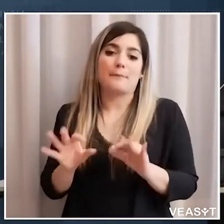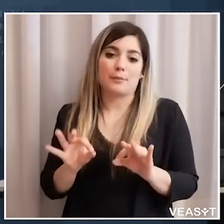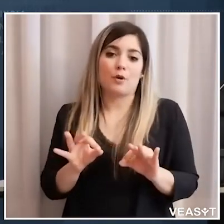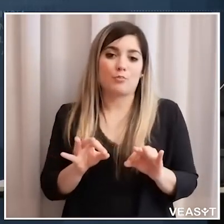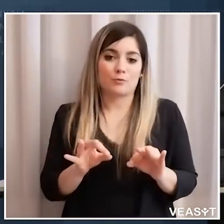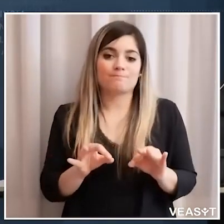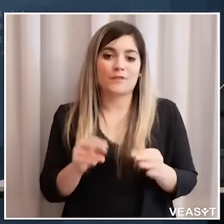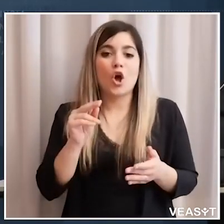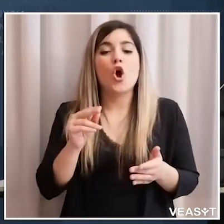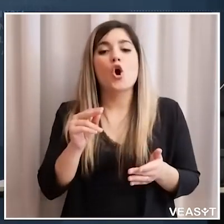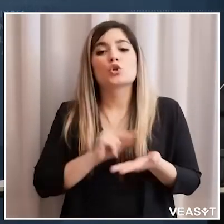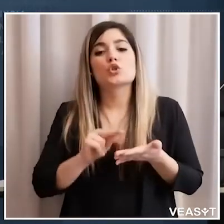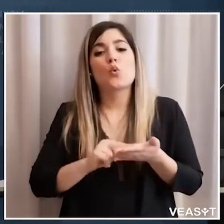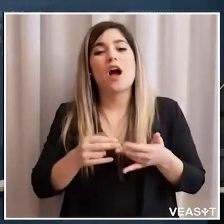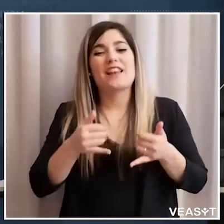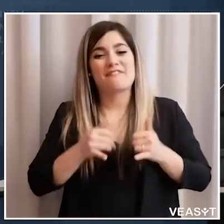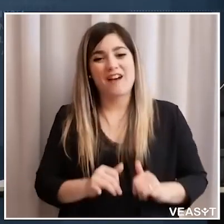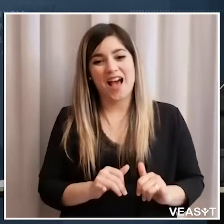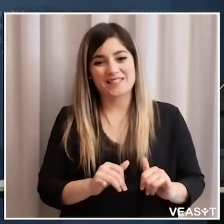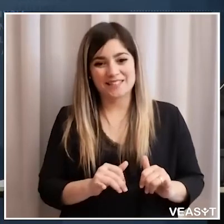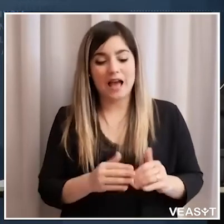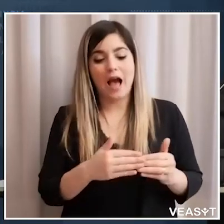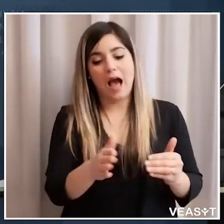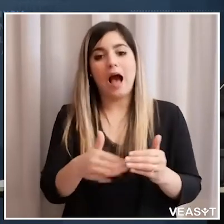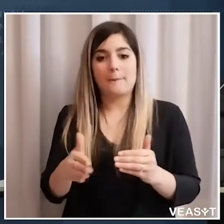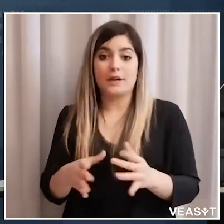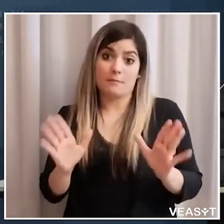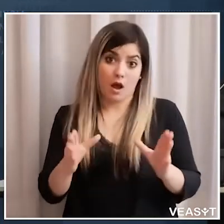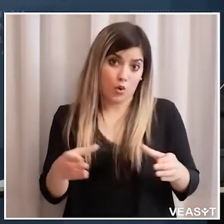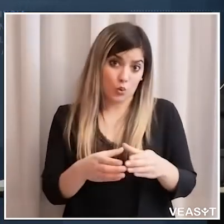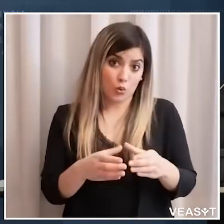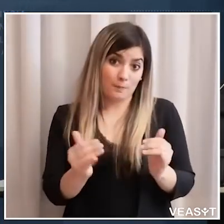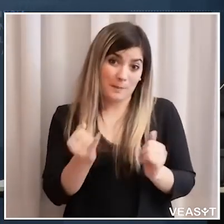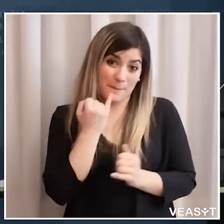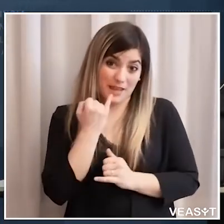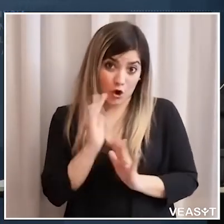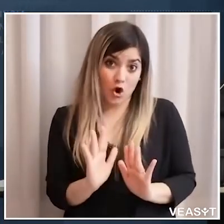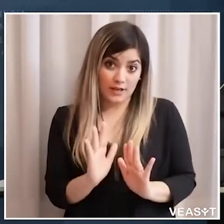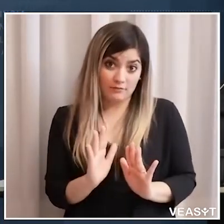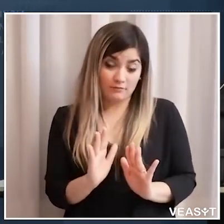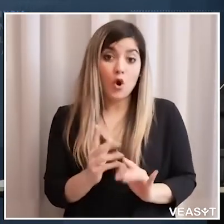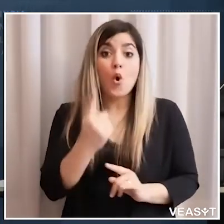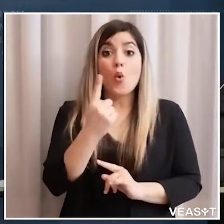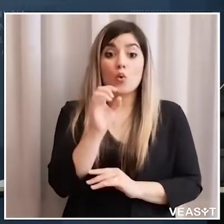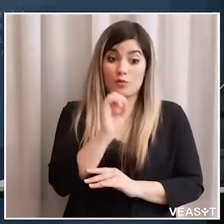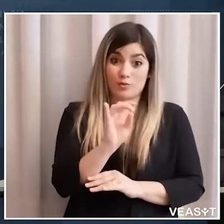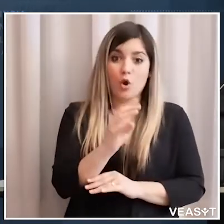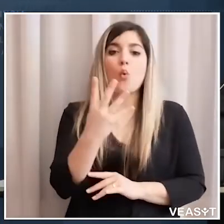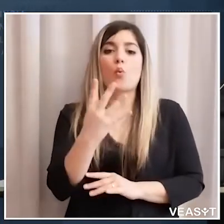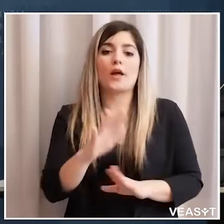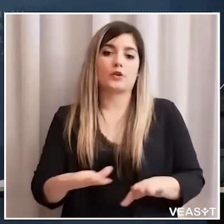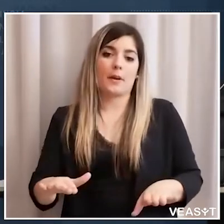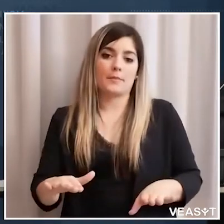sezioni delle scuole di infanzia in gruppi piccoli quindi sappiamo che avremo un insegnante con quattro